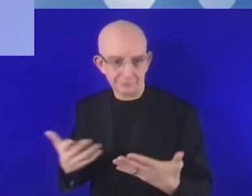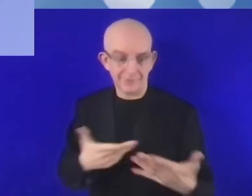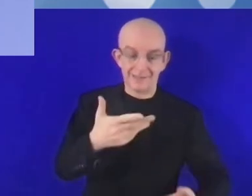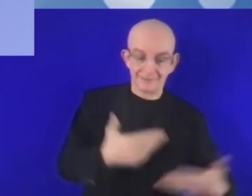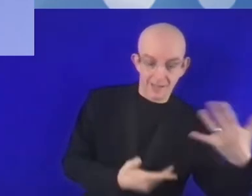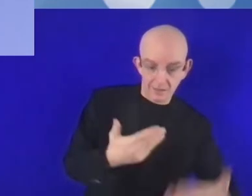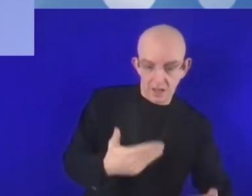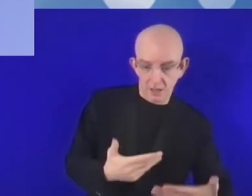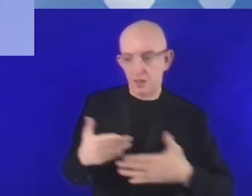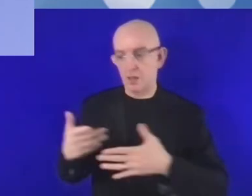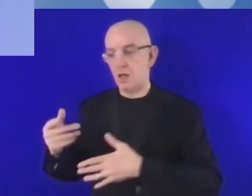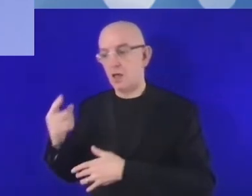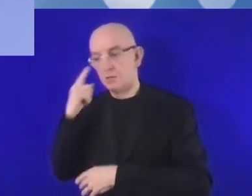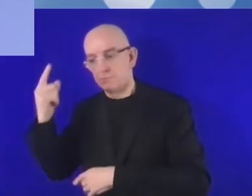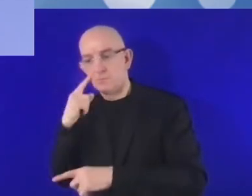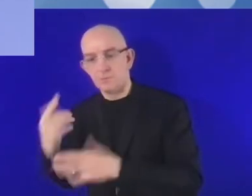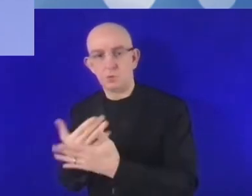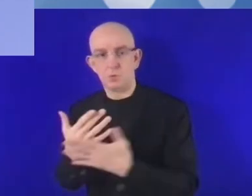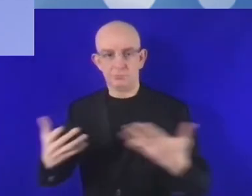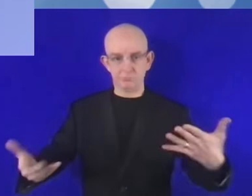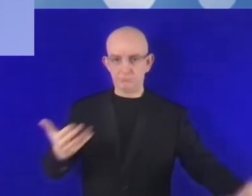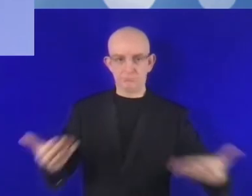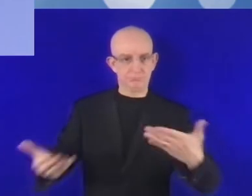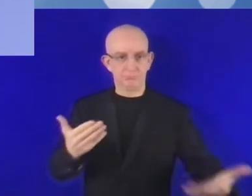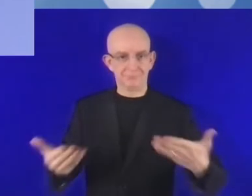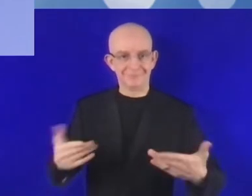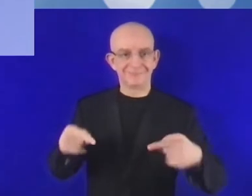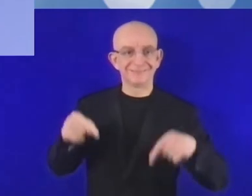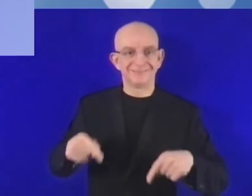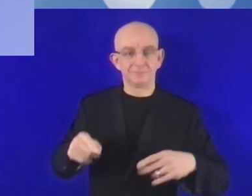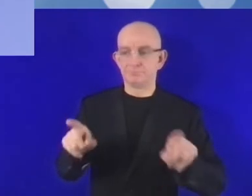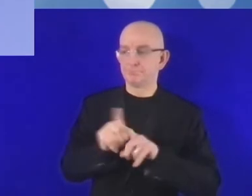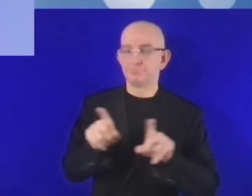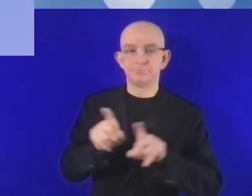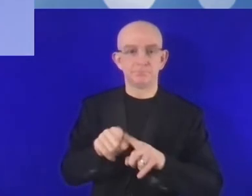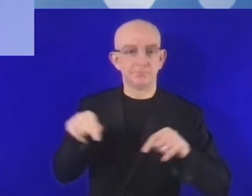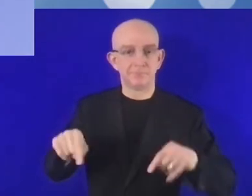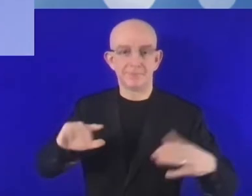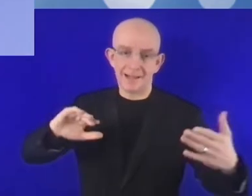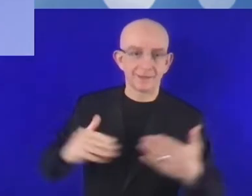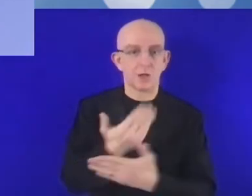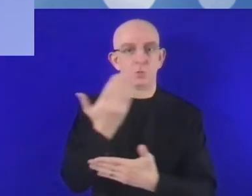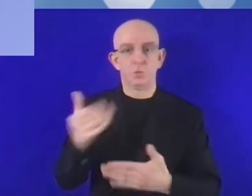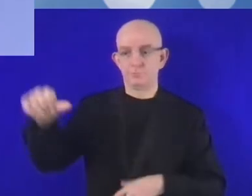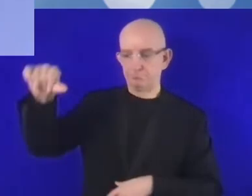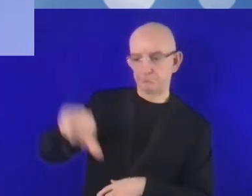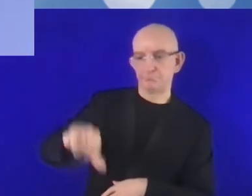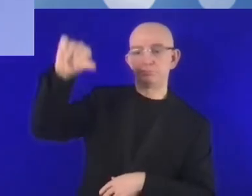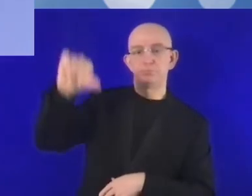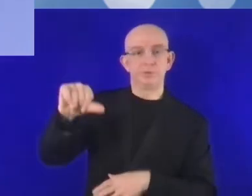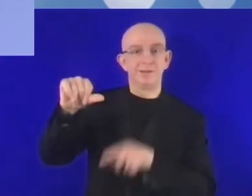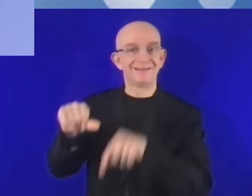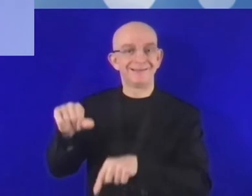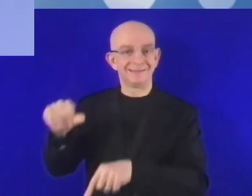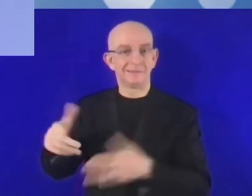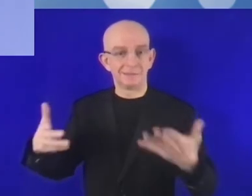to taka ropa naftowa dzisiejszych czasów, a zatem to dane są prawdziwym